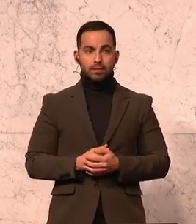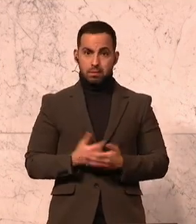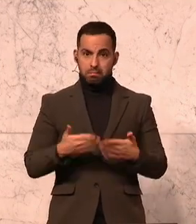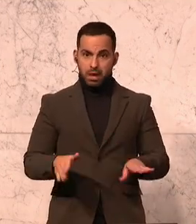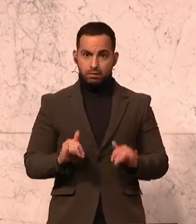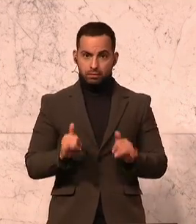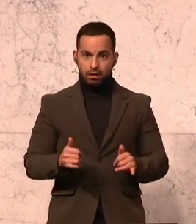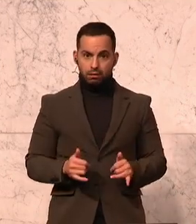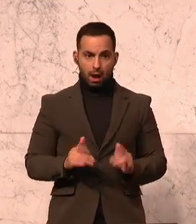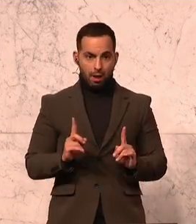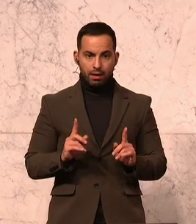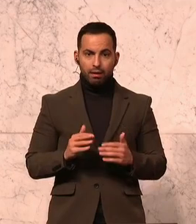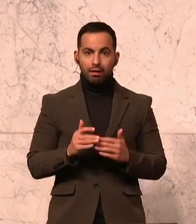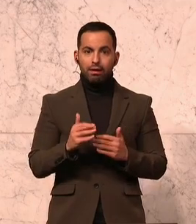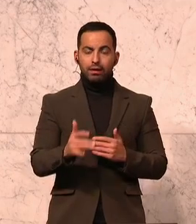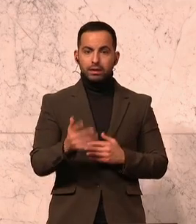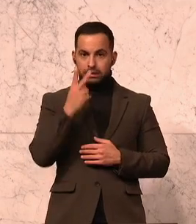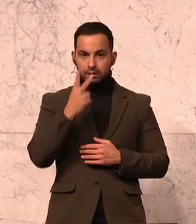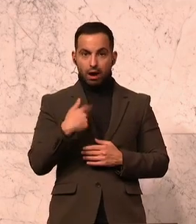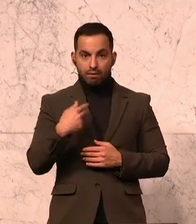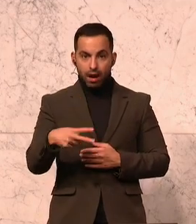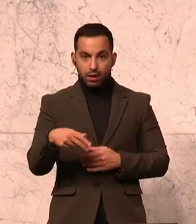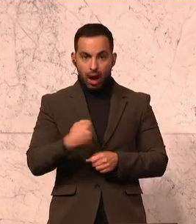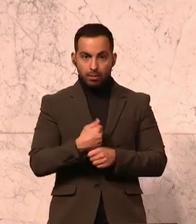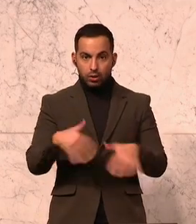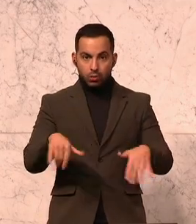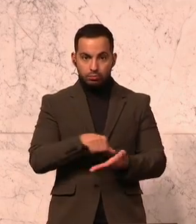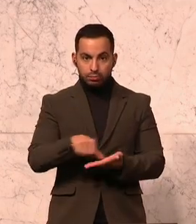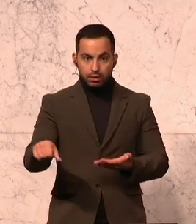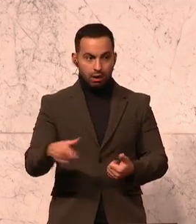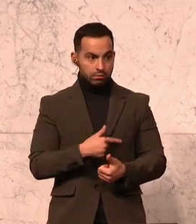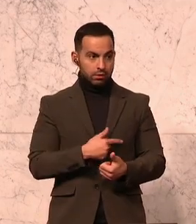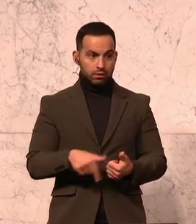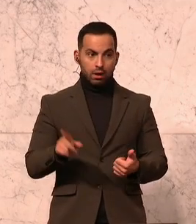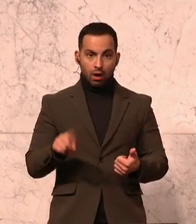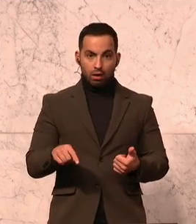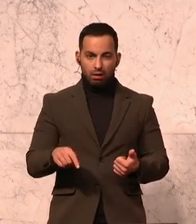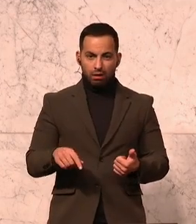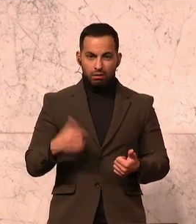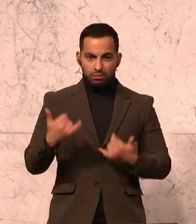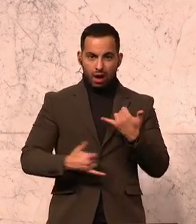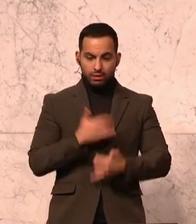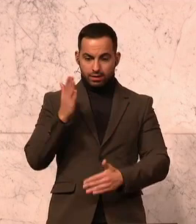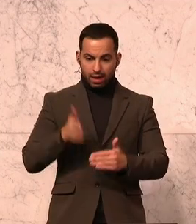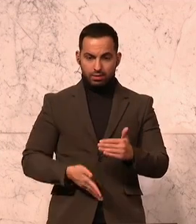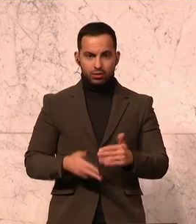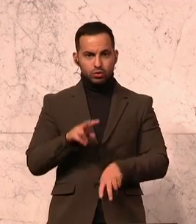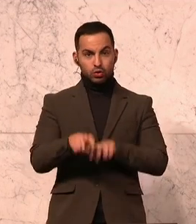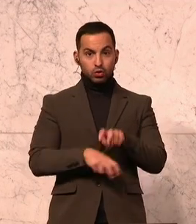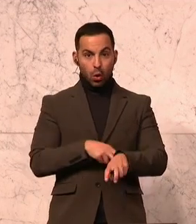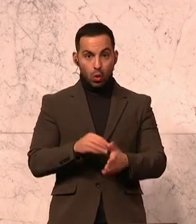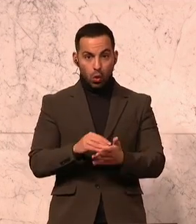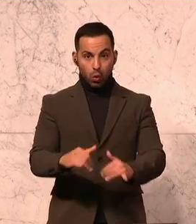bereit. Aber spätestens, wenn Sie dann sehen, Sie müssen weiterhin Arbeitslosenversicherung zahlen und Sie kriegen am Jahresende dann die Steuer